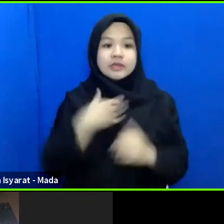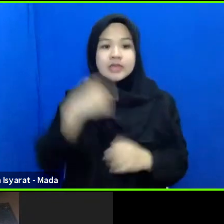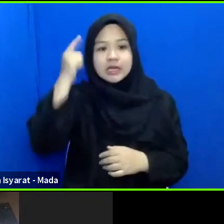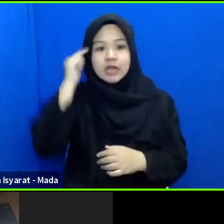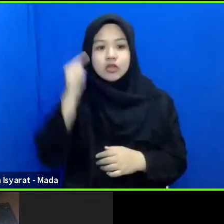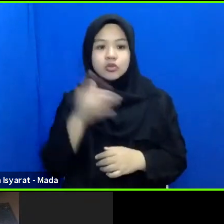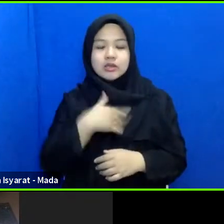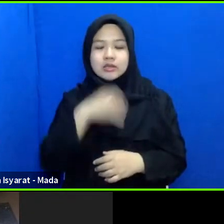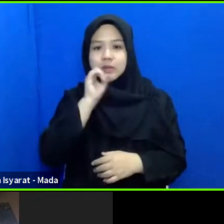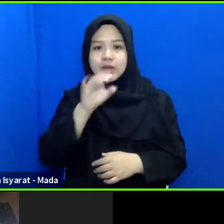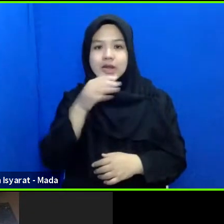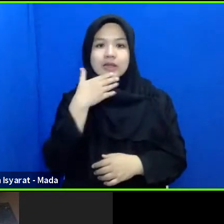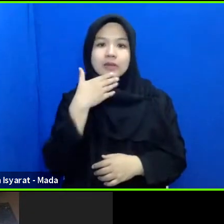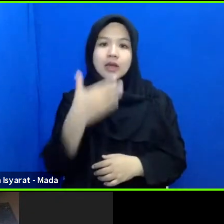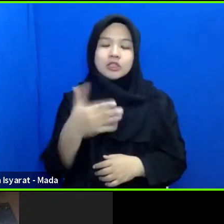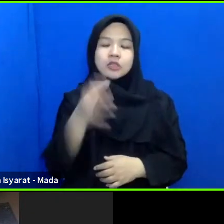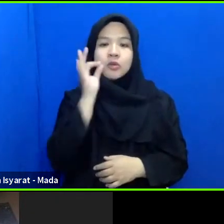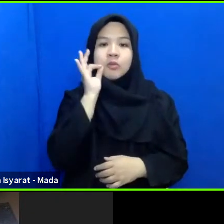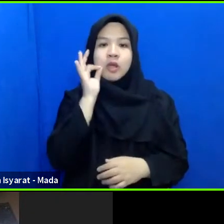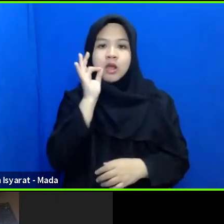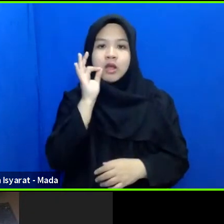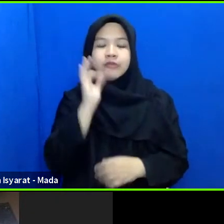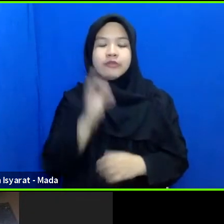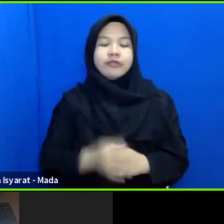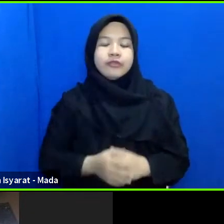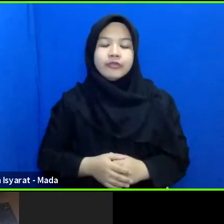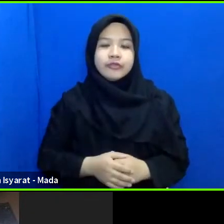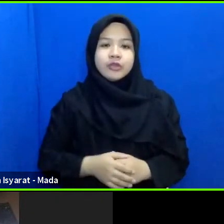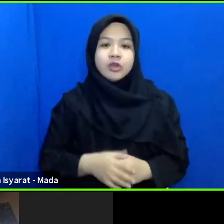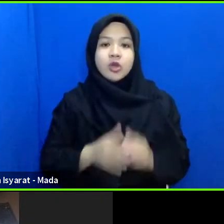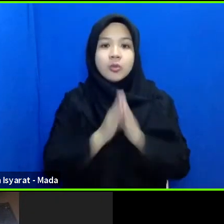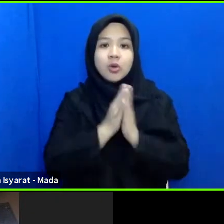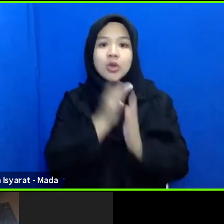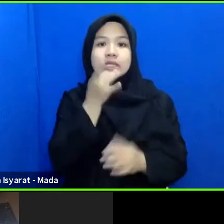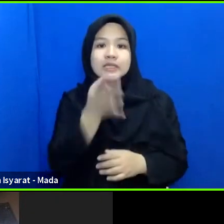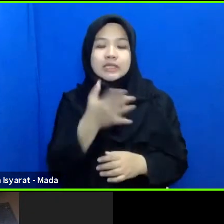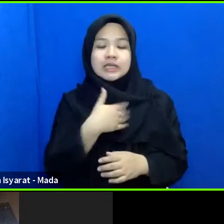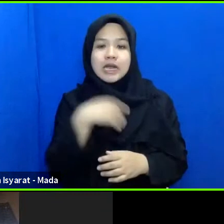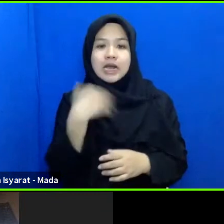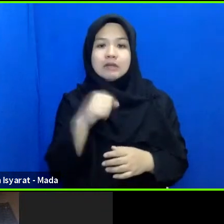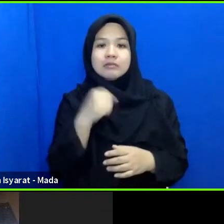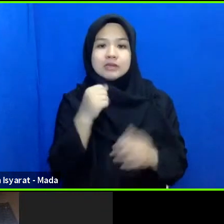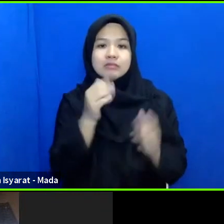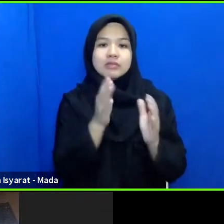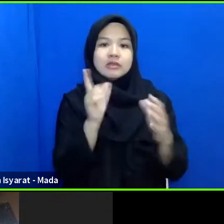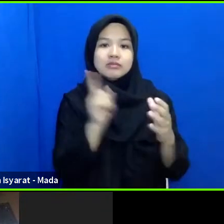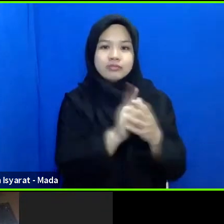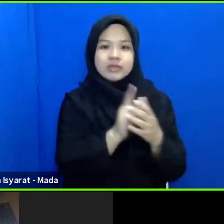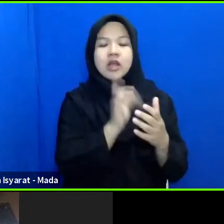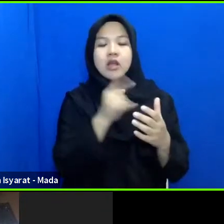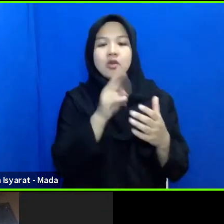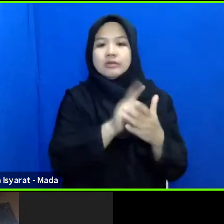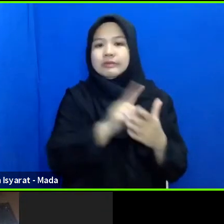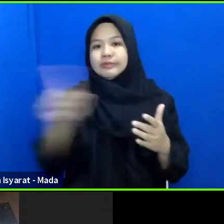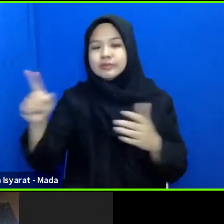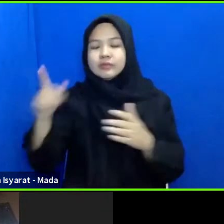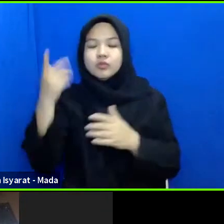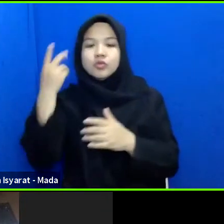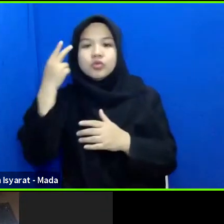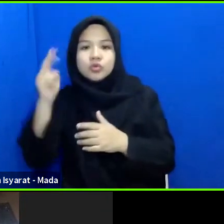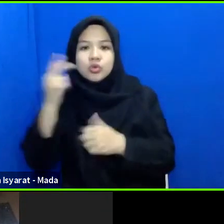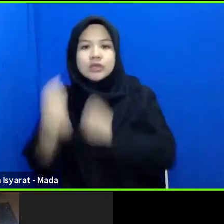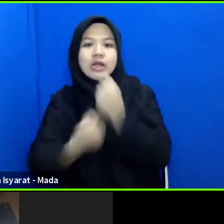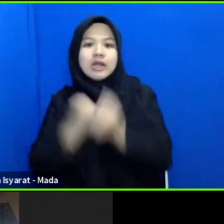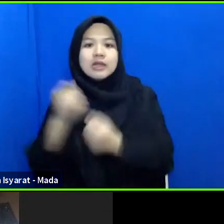kami sampaikan terima kasih mohon maaf kekurangan kami mohon izin saya harus bergabung kembali dengan MPL untuk melaksanakan